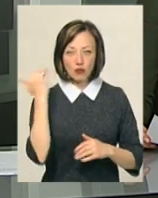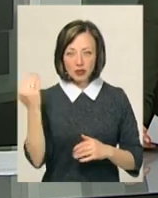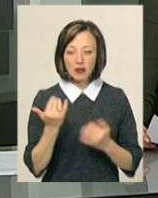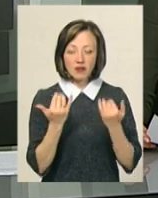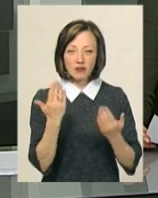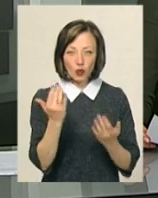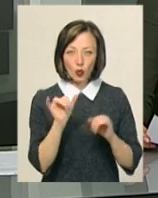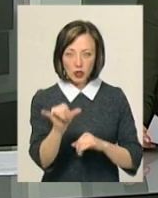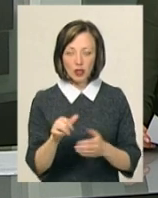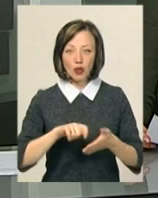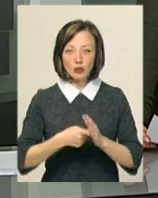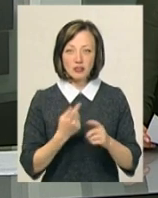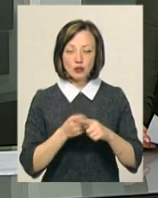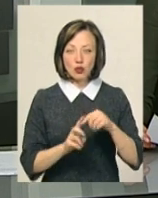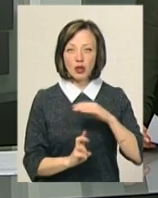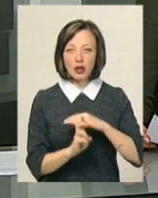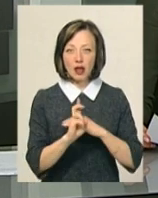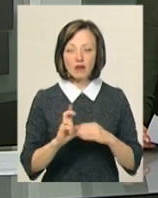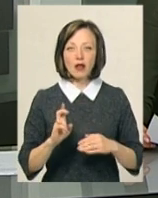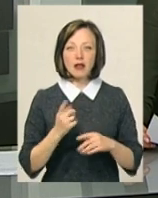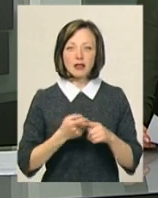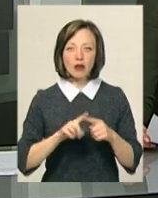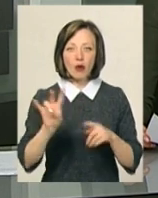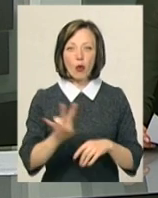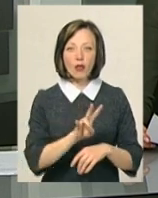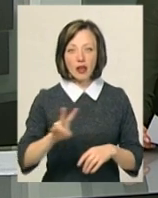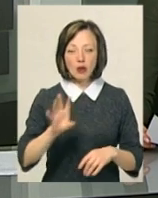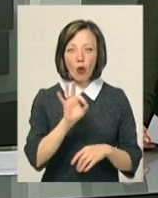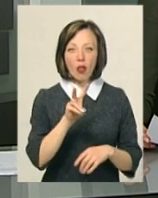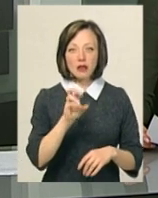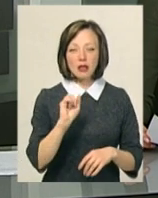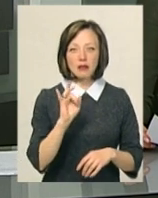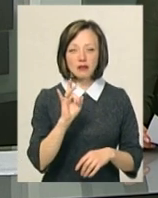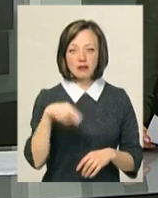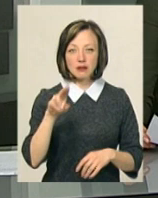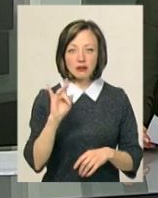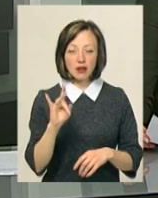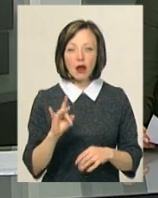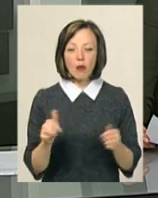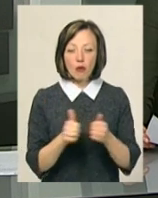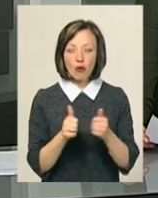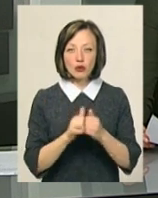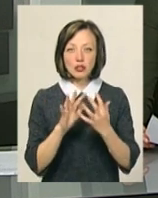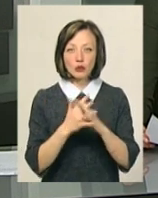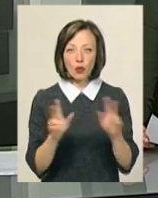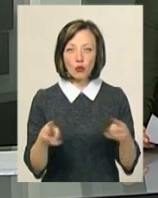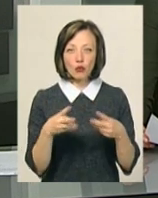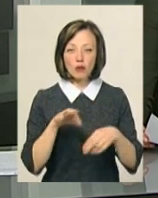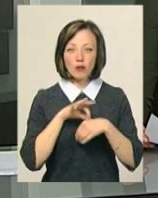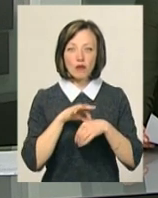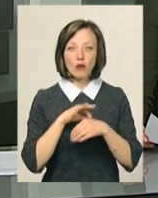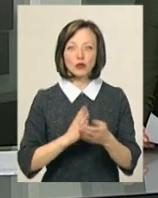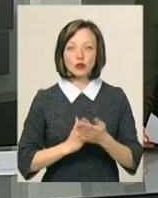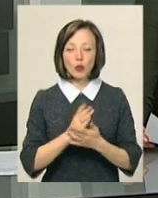і ключі від цього храму, підтверджує духовний наставник цих прихожан – отець Олександр. Поруч у сільському клубі у музеї бойової слави проходять